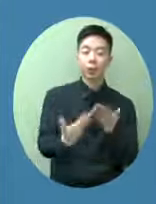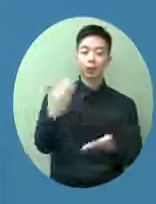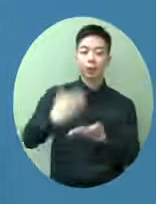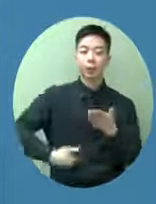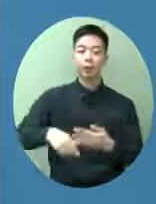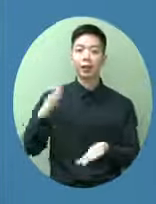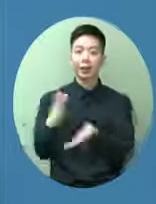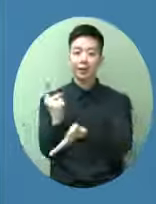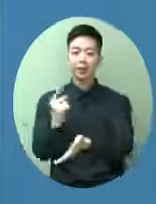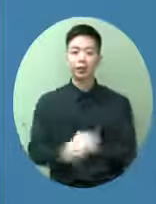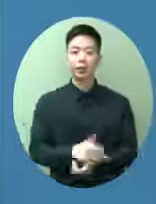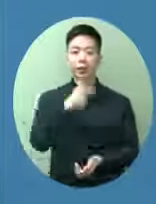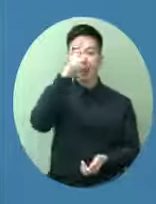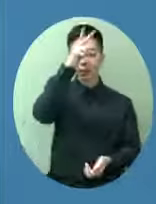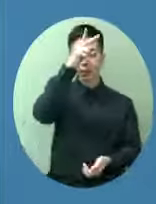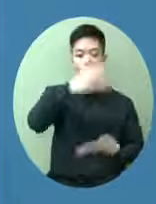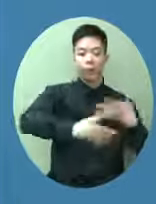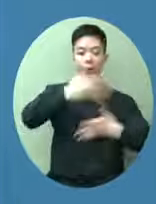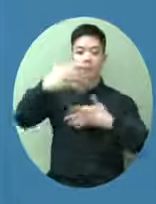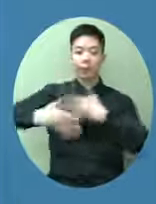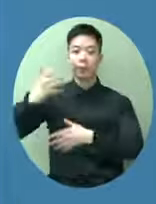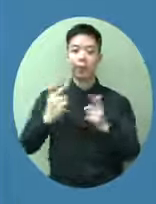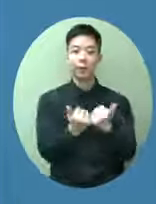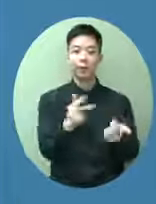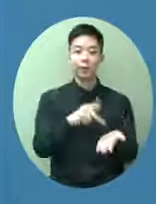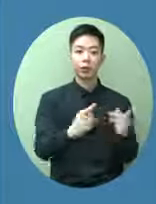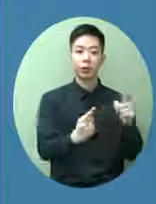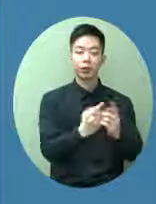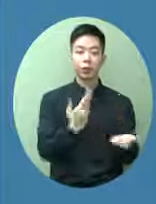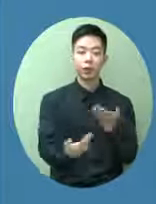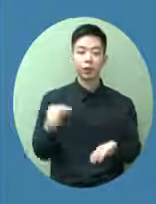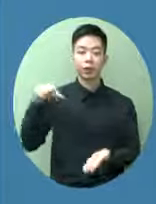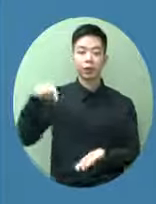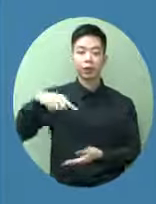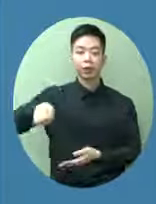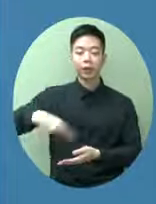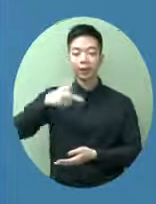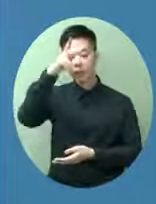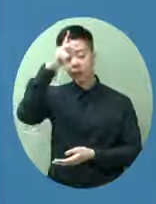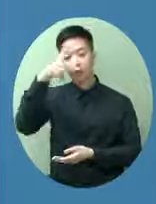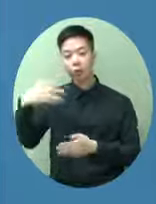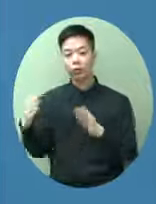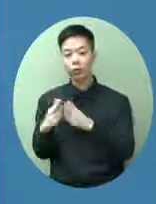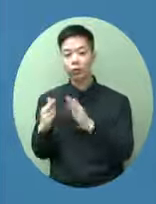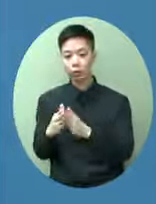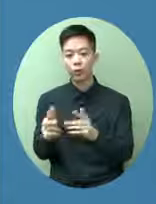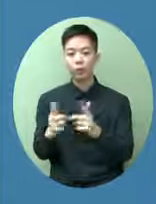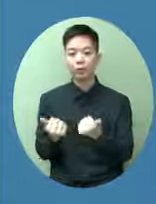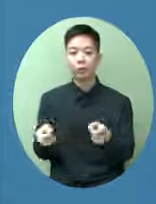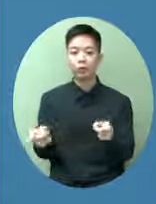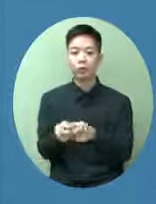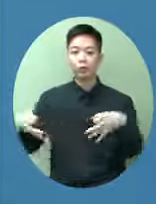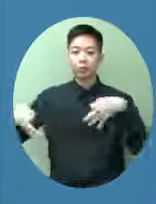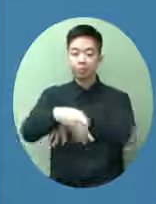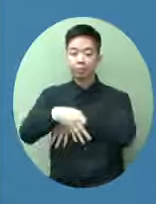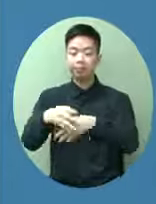政府物業內合資格租戶以及在地政總署核下合資格的短期租約即是short term